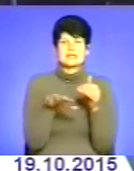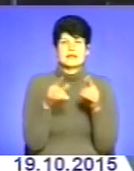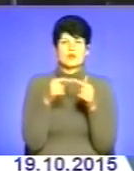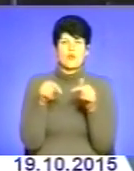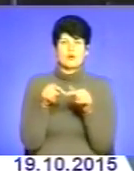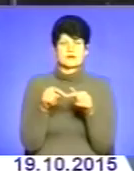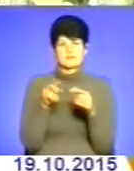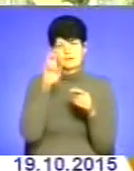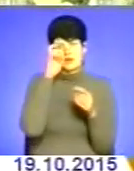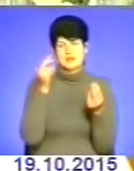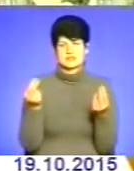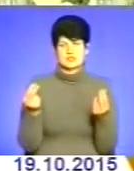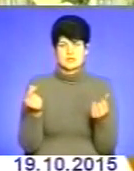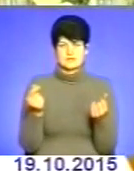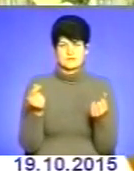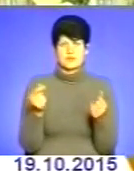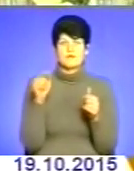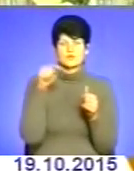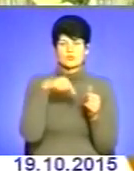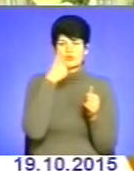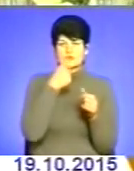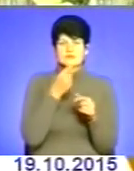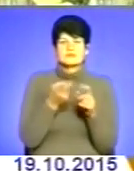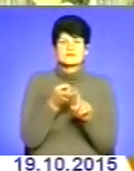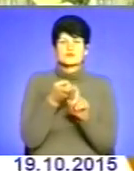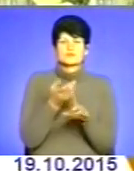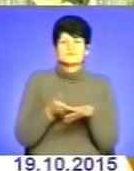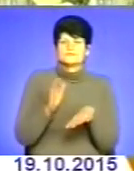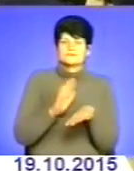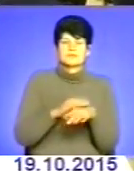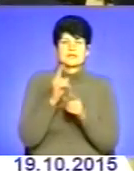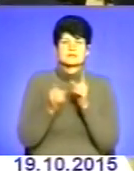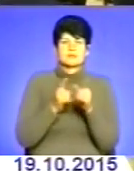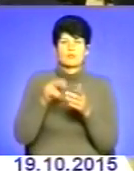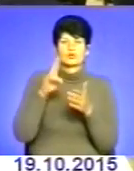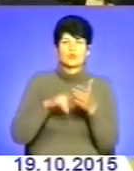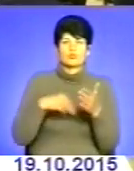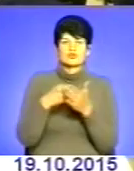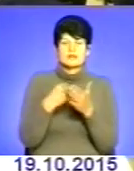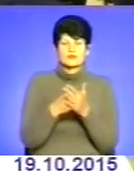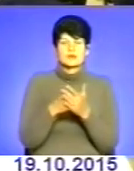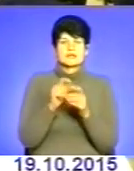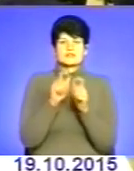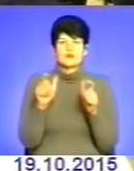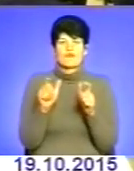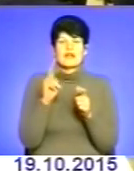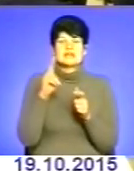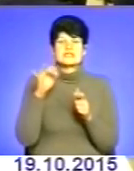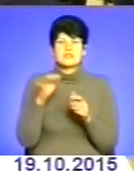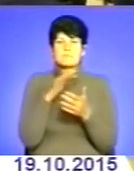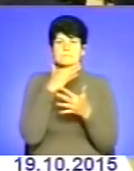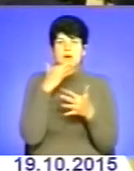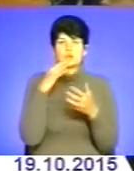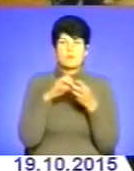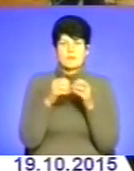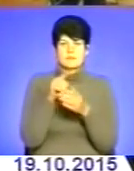казначейства Цього року через суттєві зміни до бюджетного та податкового законодавства у казначеї виникає багато проблемних